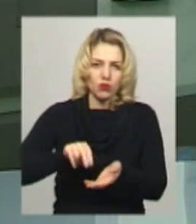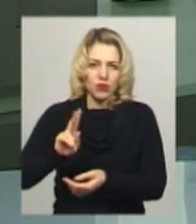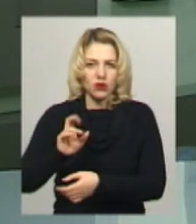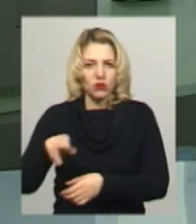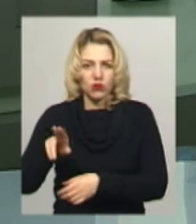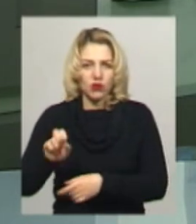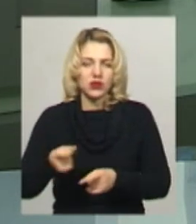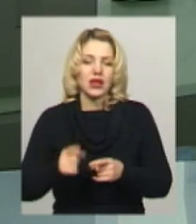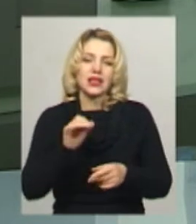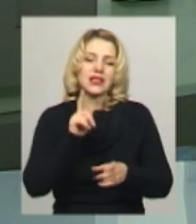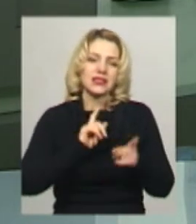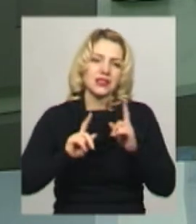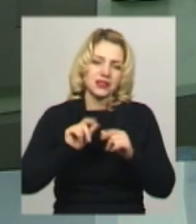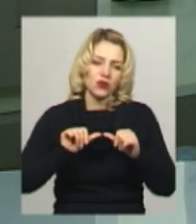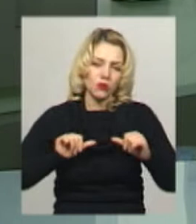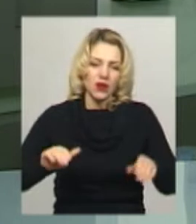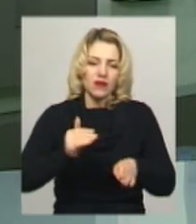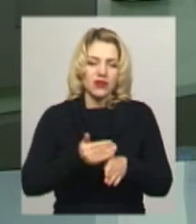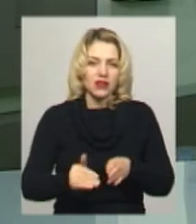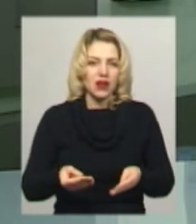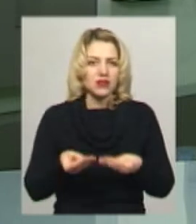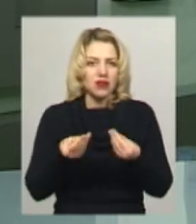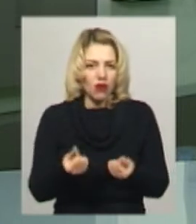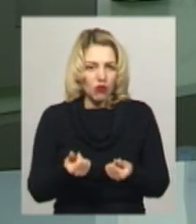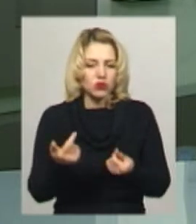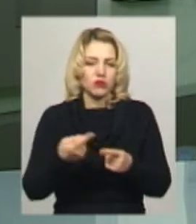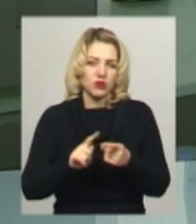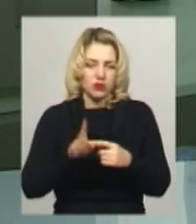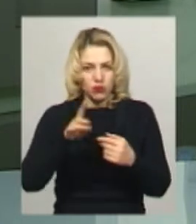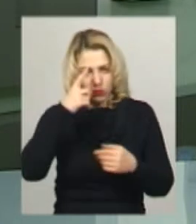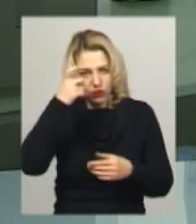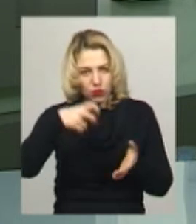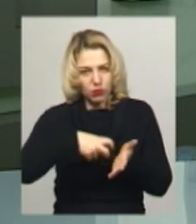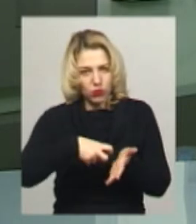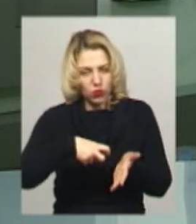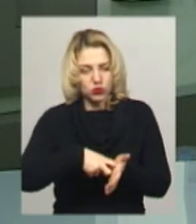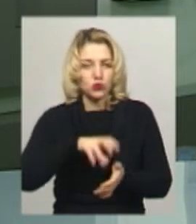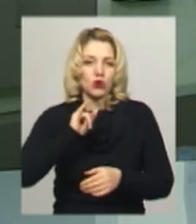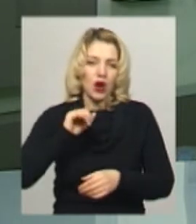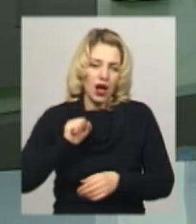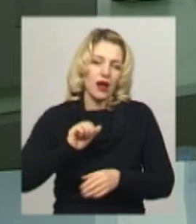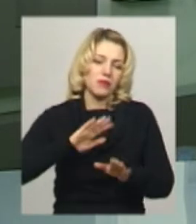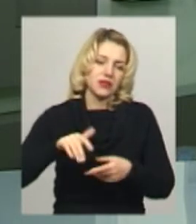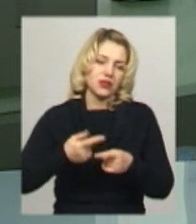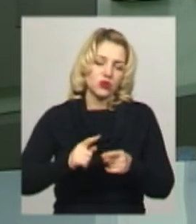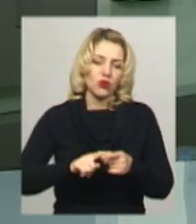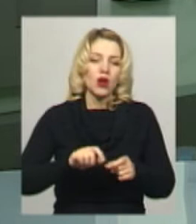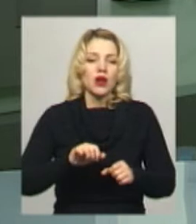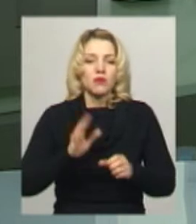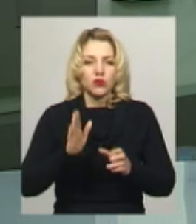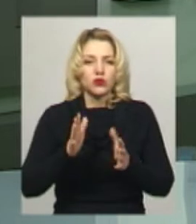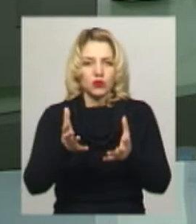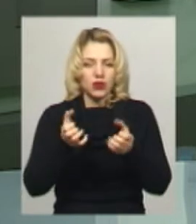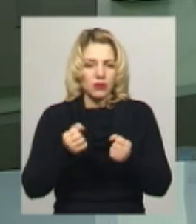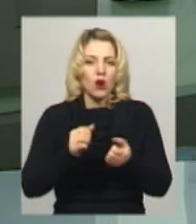комісії виділяється певна сума, про що пацієнту повідомляють поштою. І після цього в управлінні охорони здоров'я хворий отримує угоду,